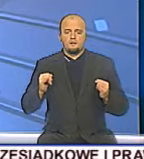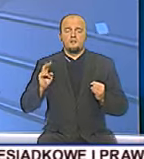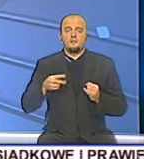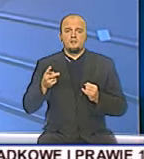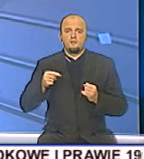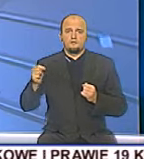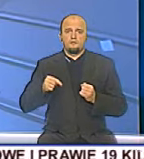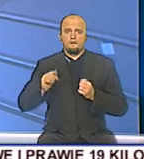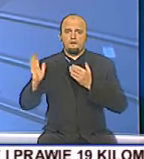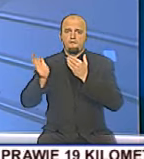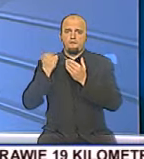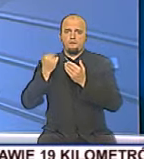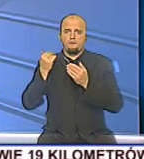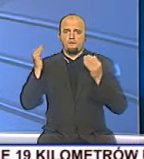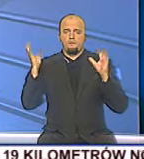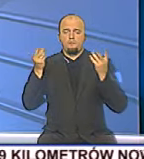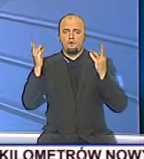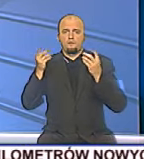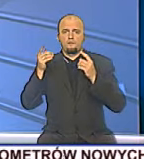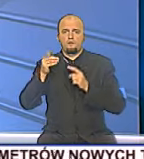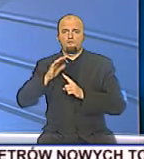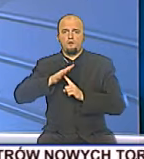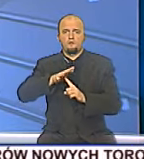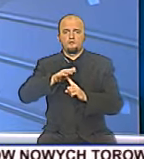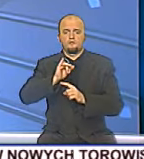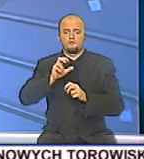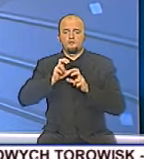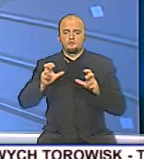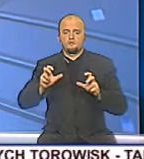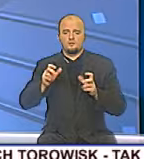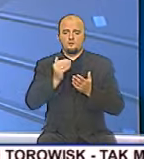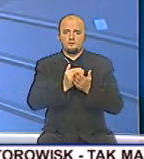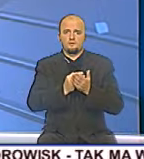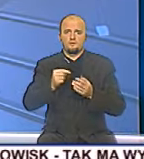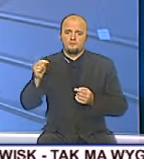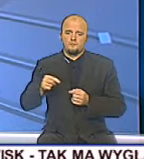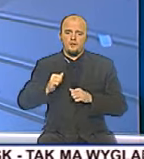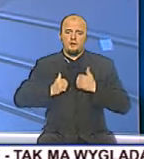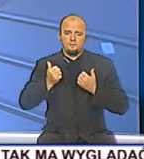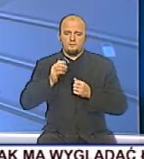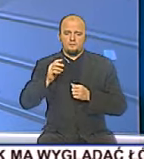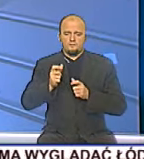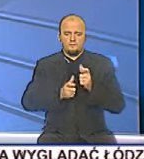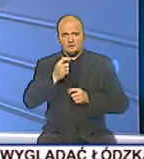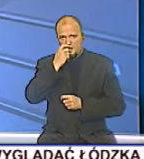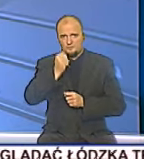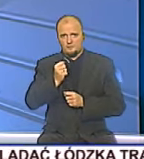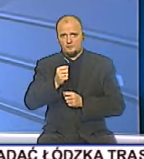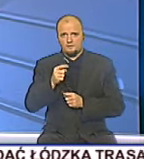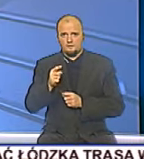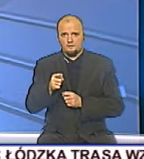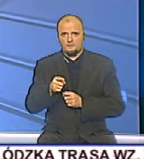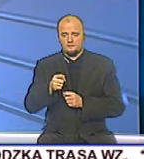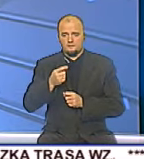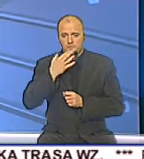Powinno się wzywać pogotowie lotnicze i czy procedury medyczne są po to, żeby tworzyć absurdy? Takie pytania cisną się na usta przy okazji